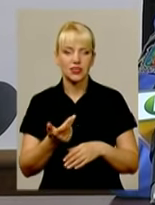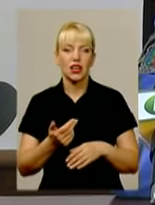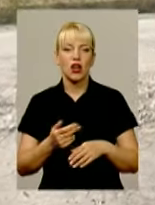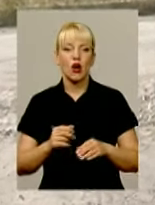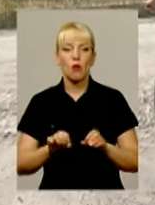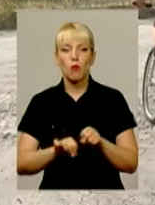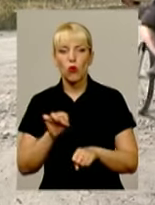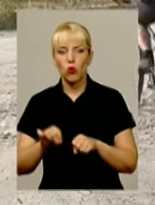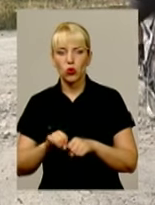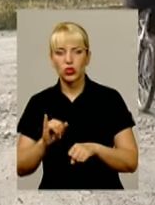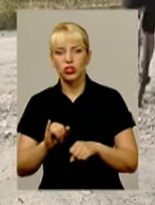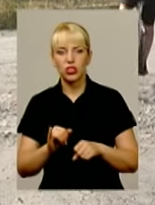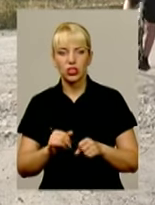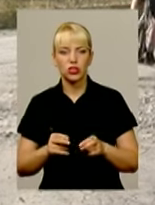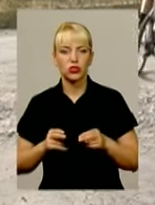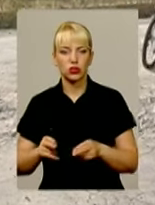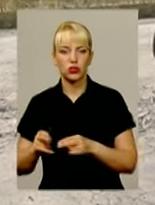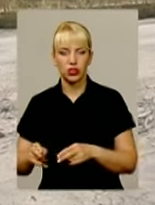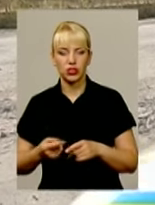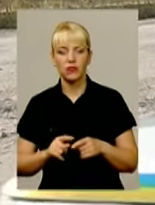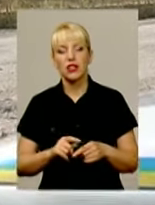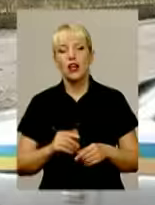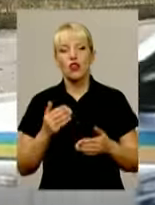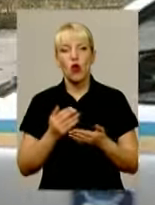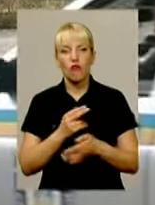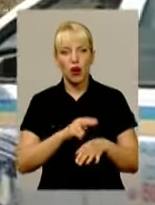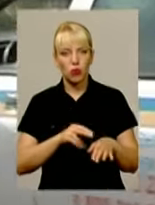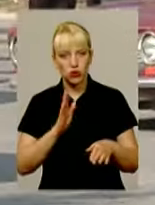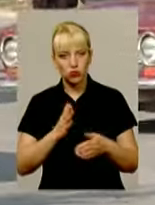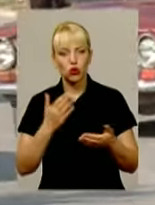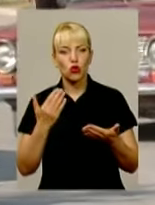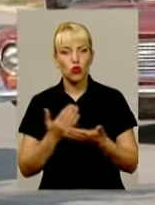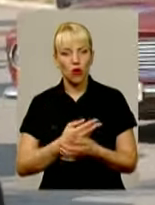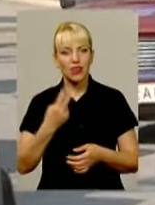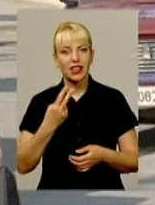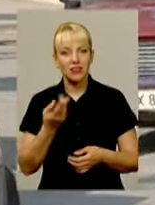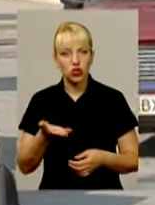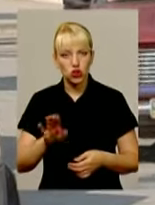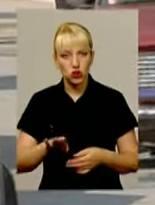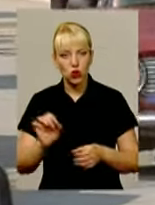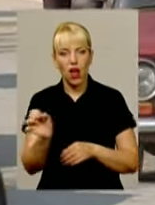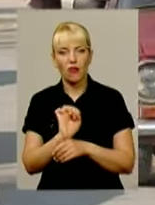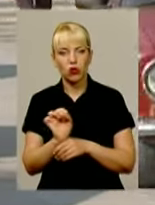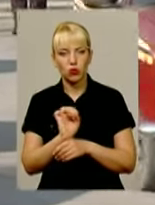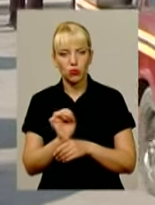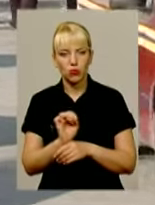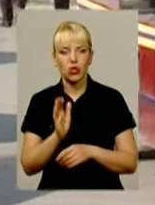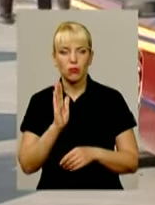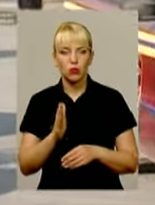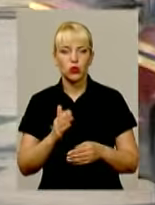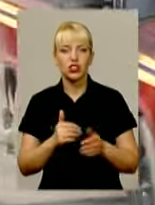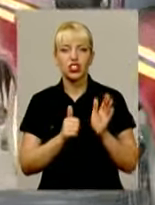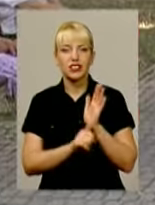заволодінь. Нова патрульна поліція матиме два десятки службових автомобілів. В одну зміну виходитимуть на службу 65